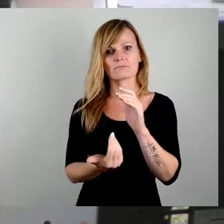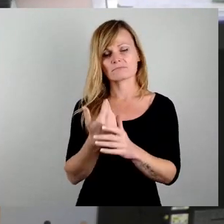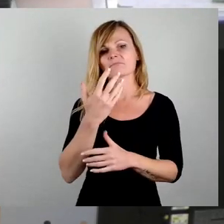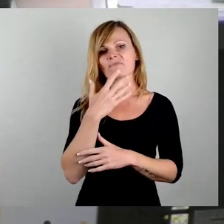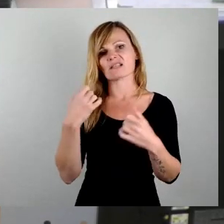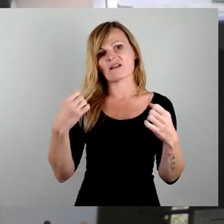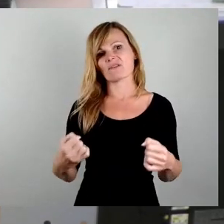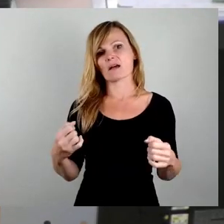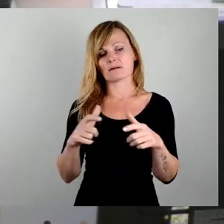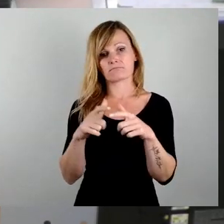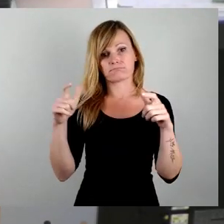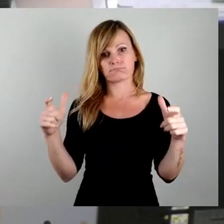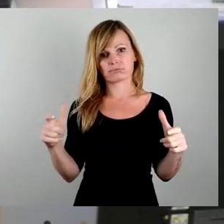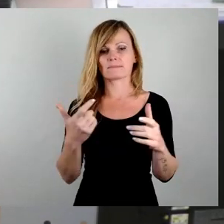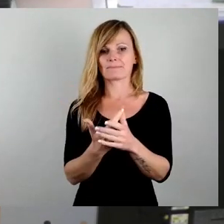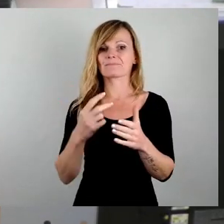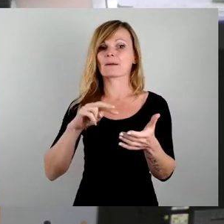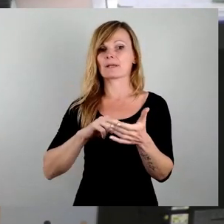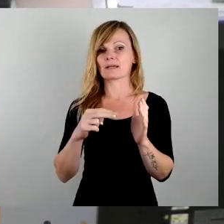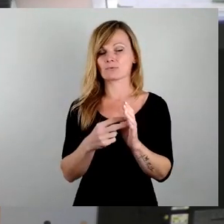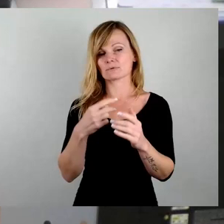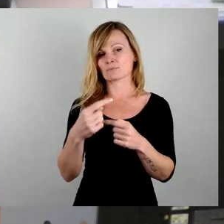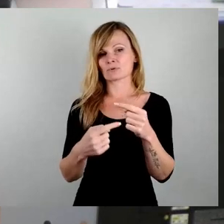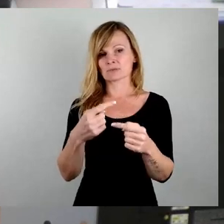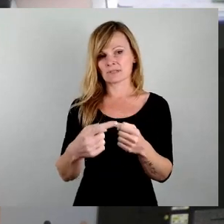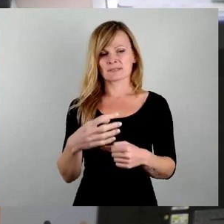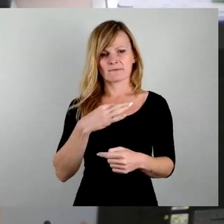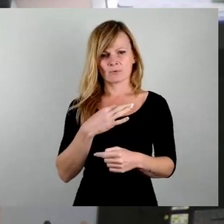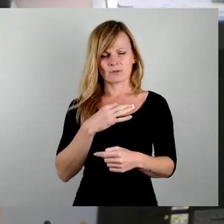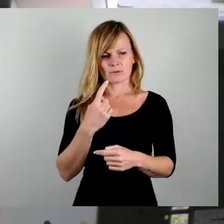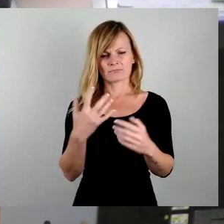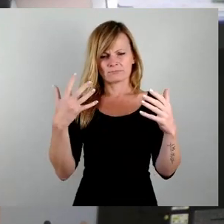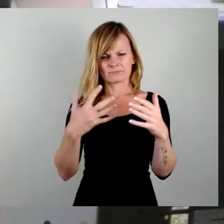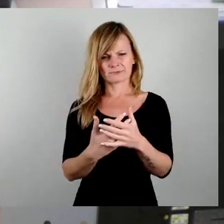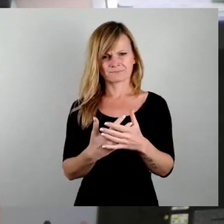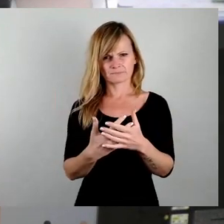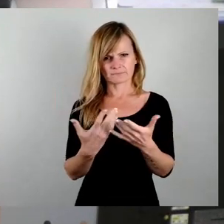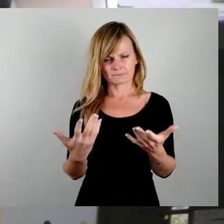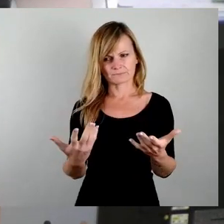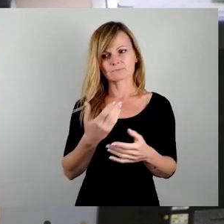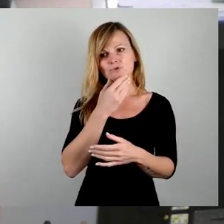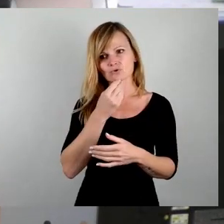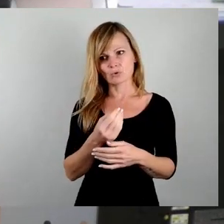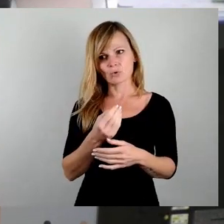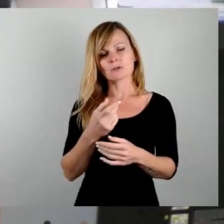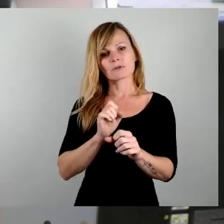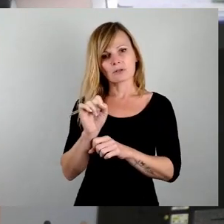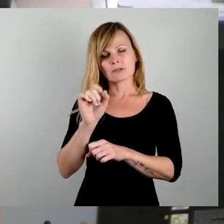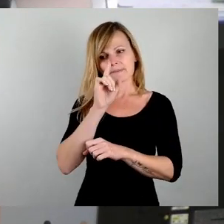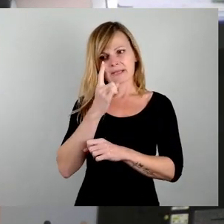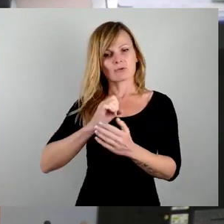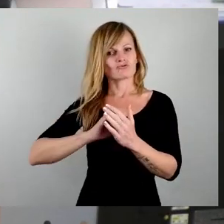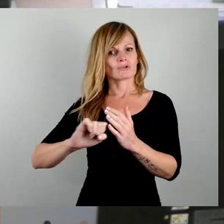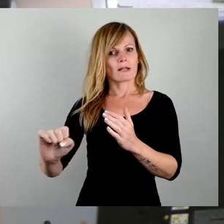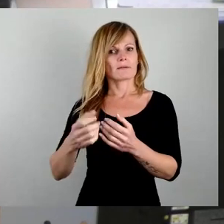schon von den Planungsprozessen auch für uns das eine oder andere irritierend. Schön ist einerseits, wenn dann Sachen doch plötzlich schnell gehen, wird man sich an anderer Stelle